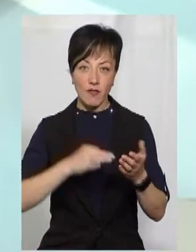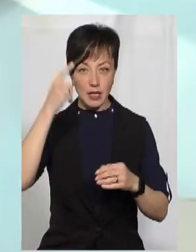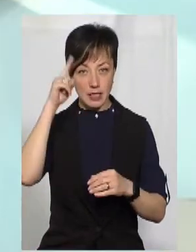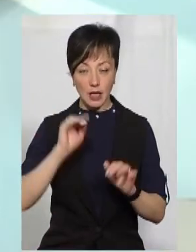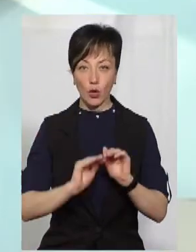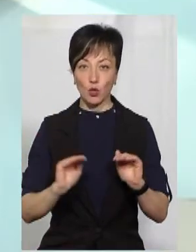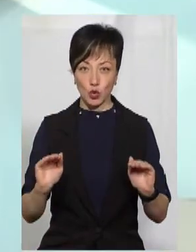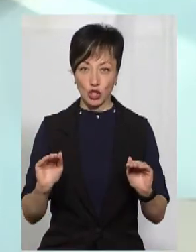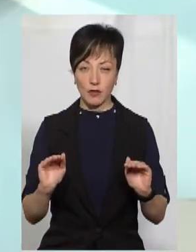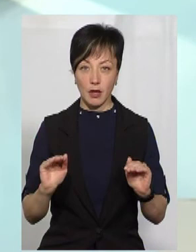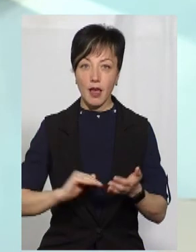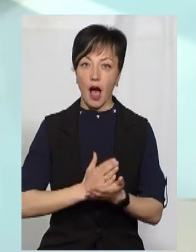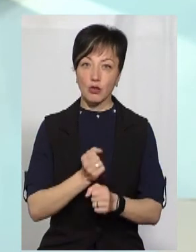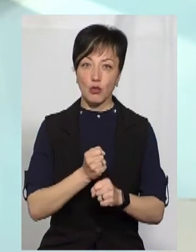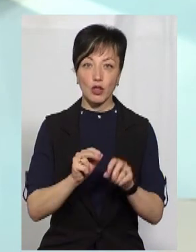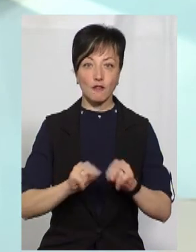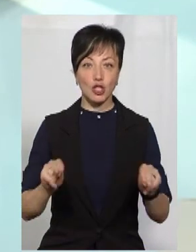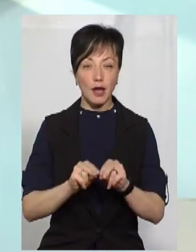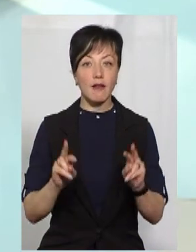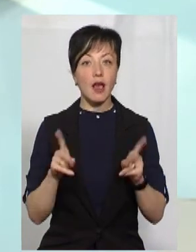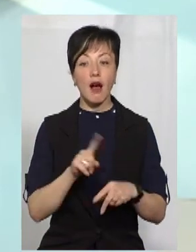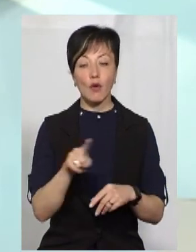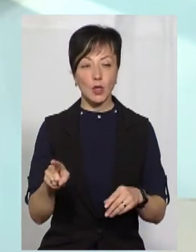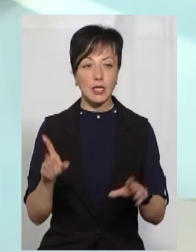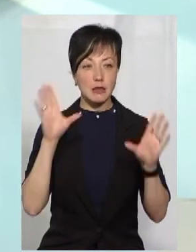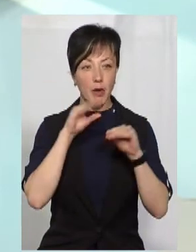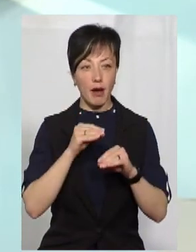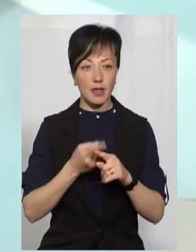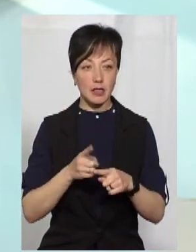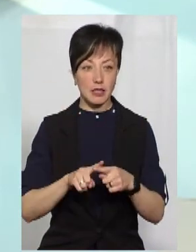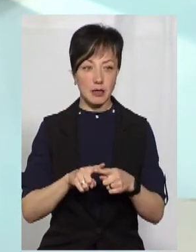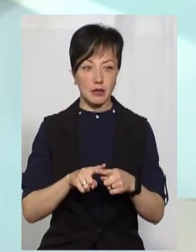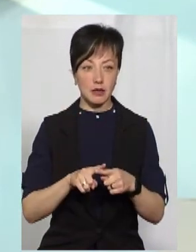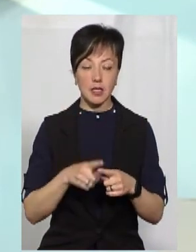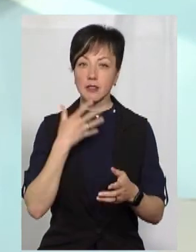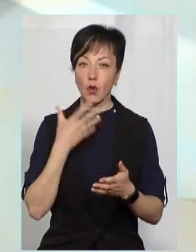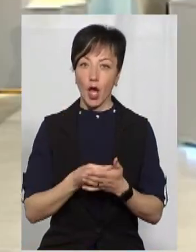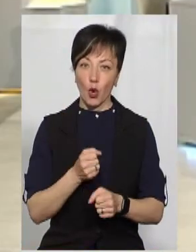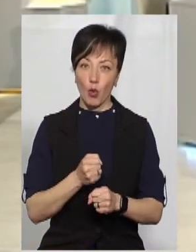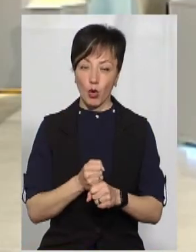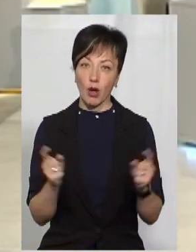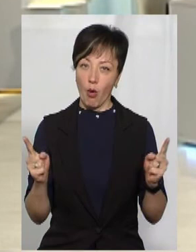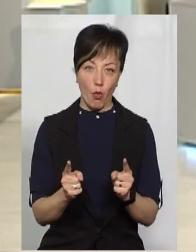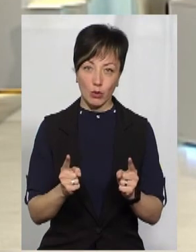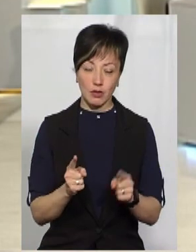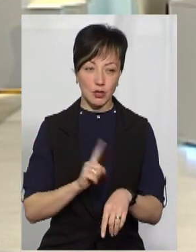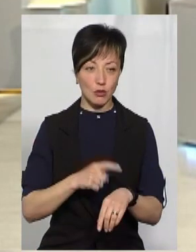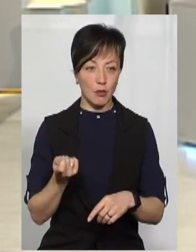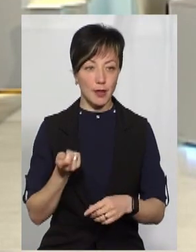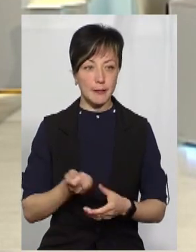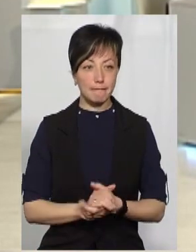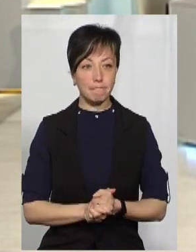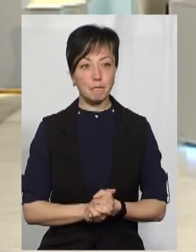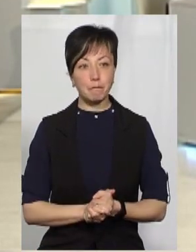учнів, якість роботи вчителів, як вони справилися з своєю роботою? Скажу